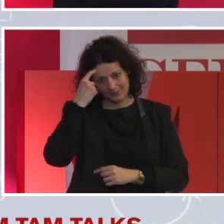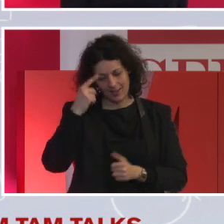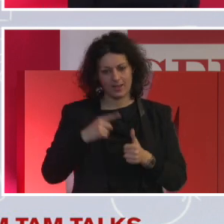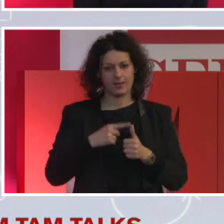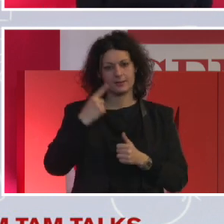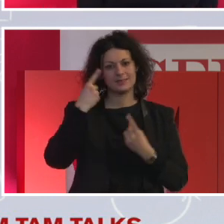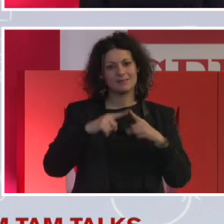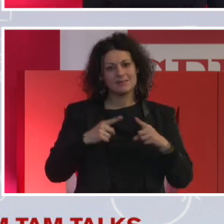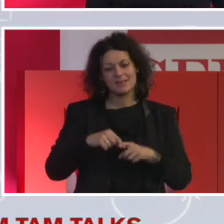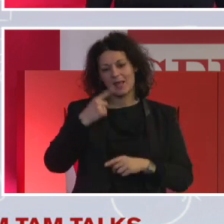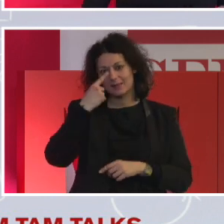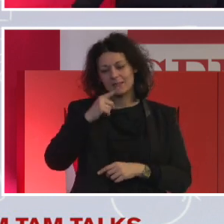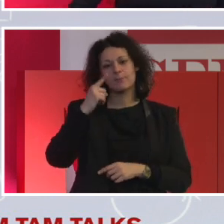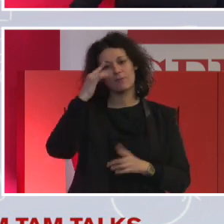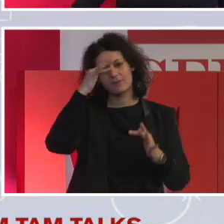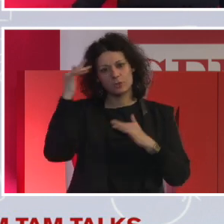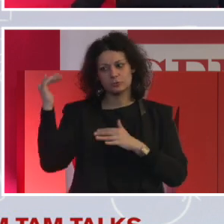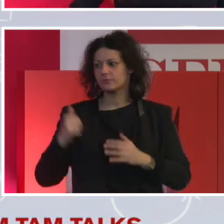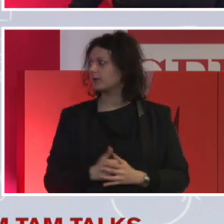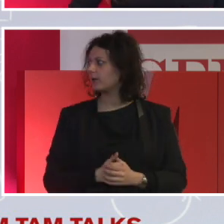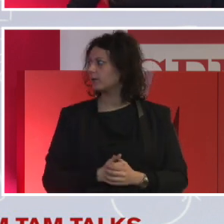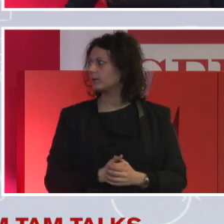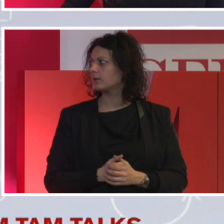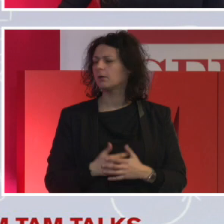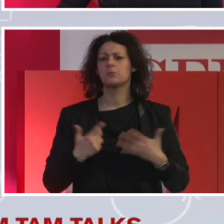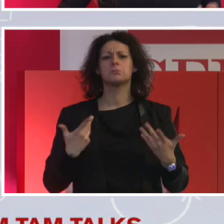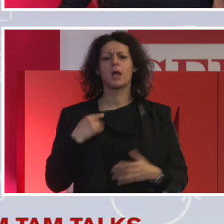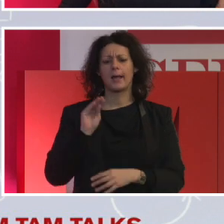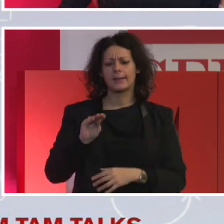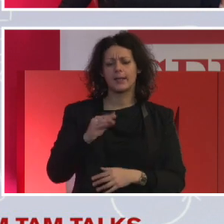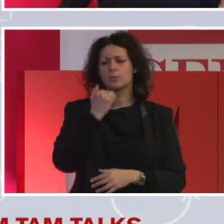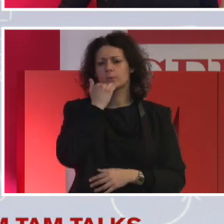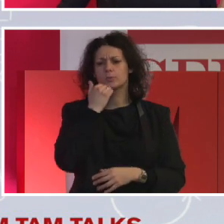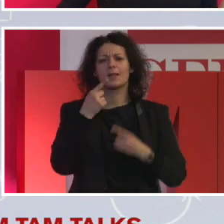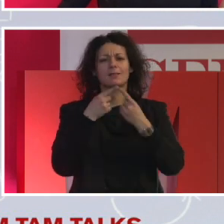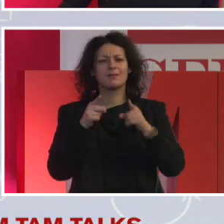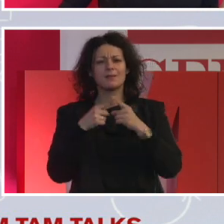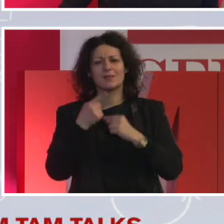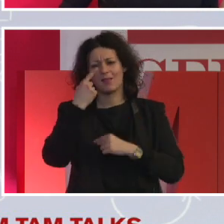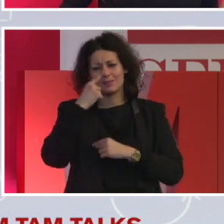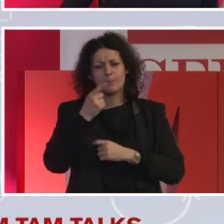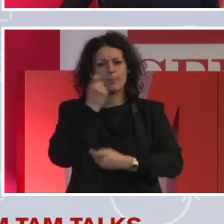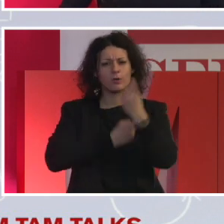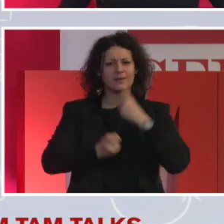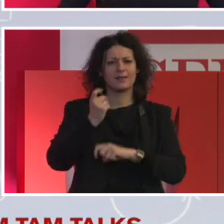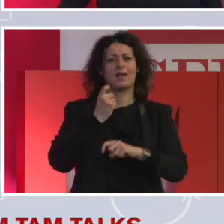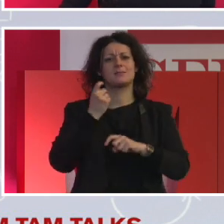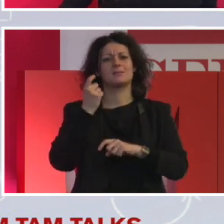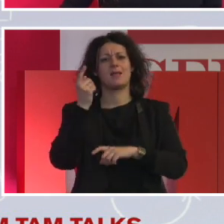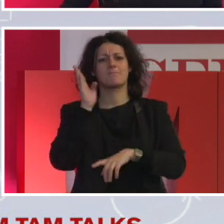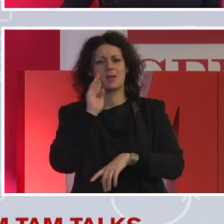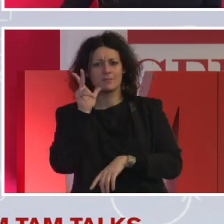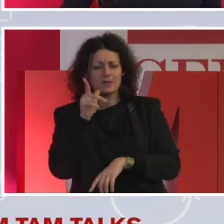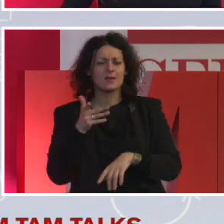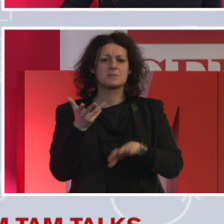E allora l'etnia, il gender, l'età, in realtà la seconda delle opzioni, ma molto,